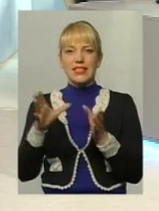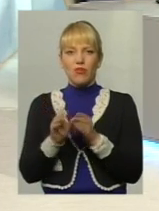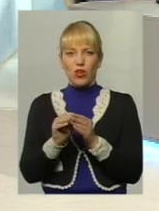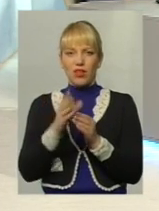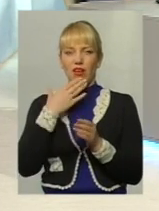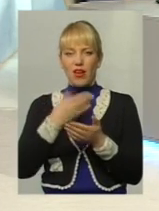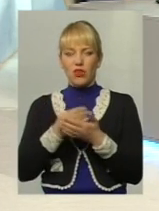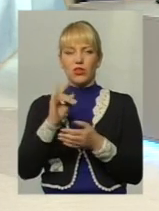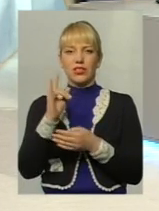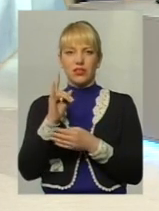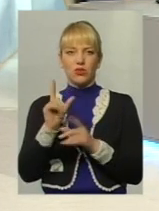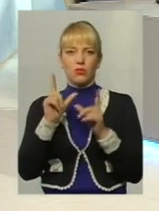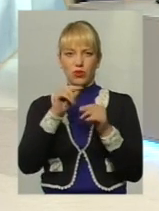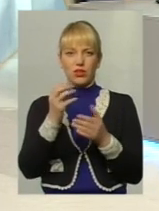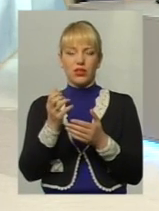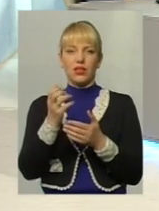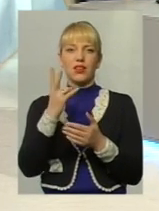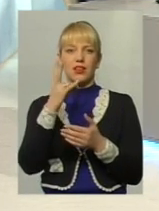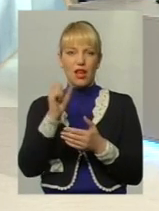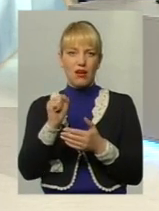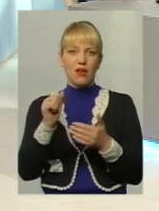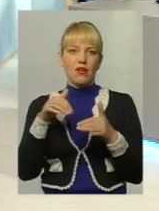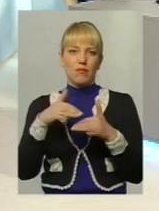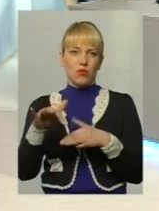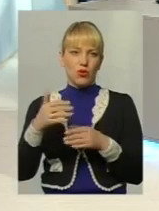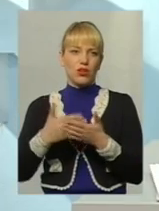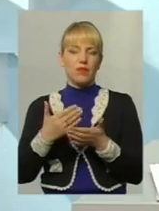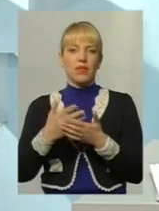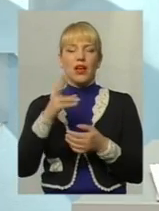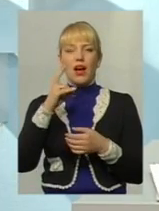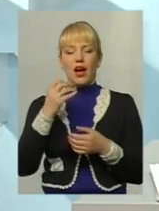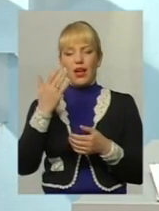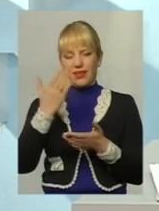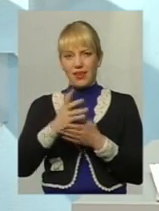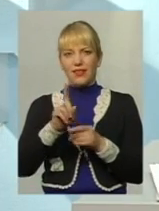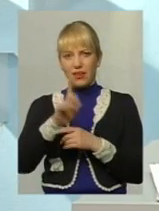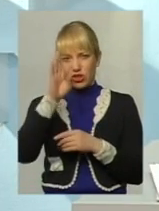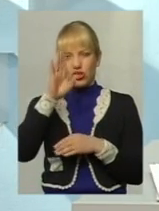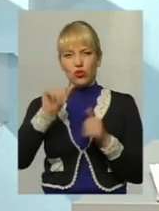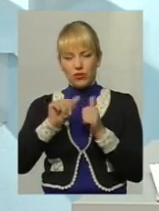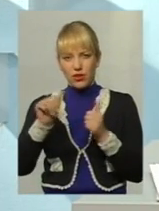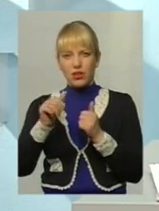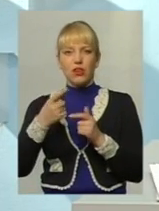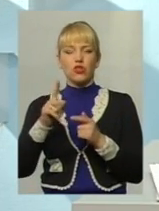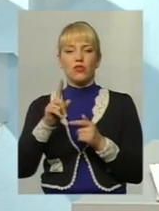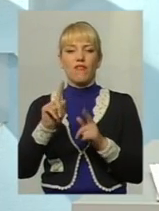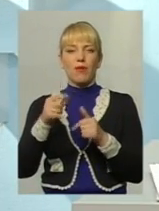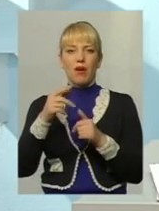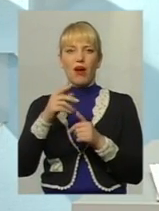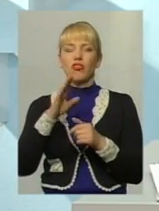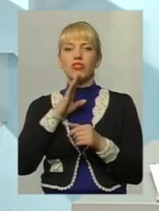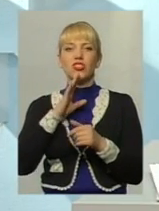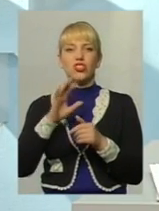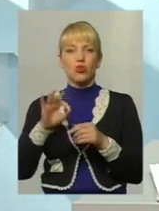Або є такі чоловіки, які ще й кошти хочуть, 200-300 доларів, це в нас такі ставки буває, проходять. І,